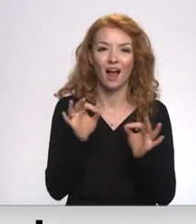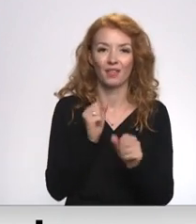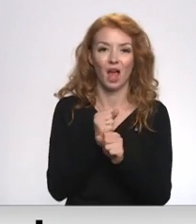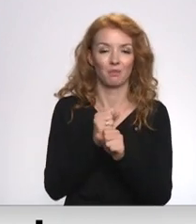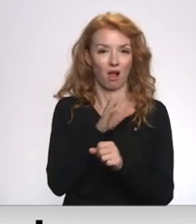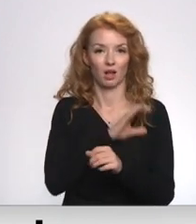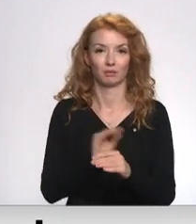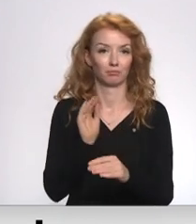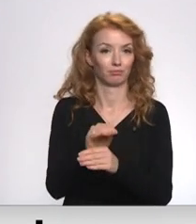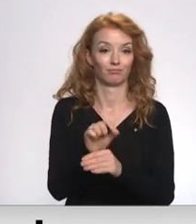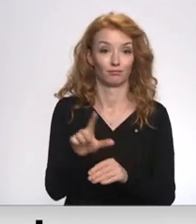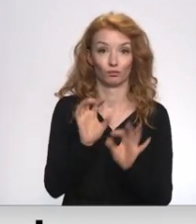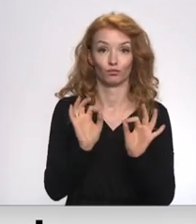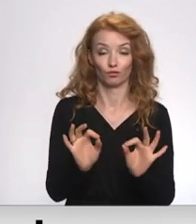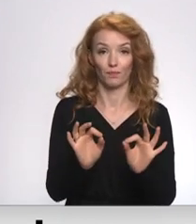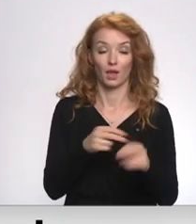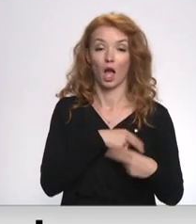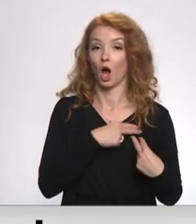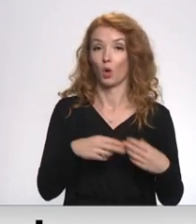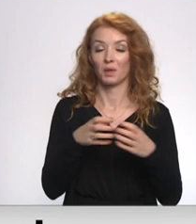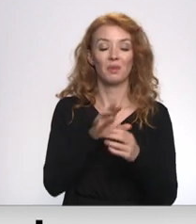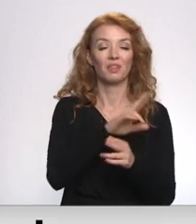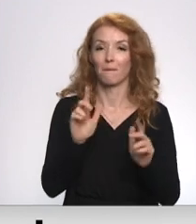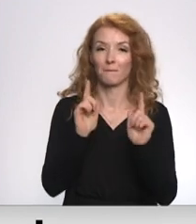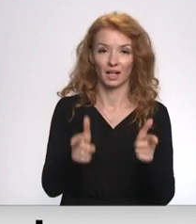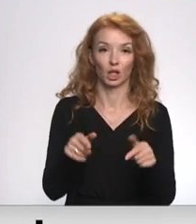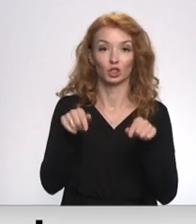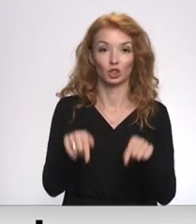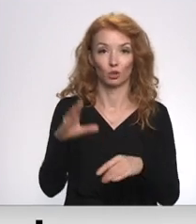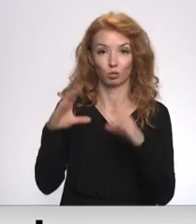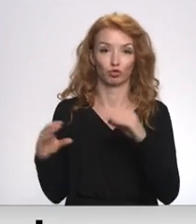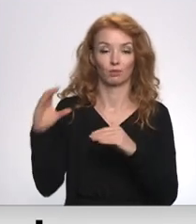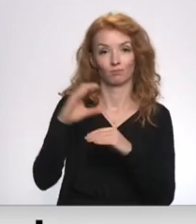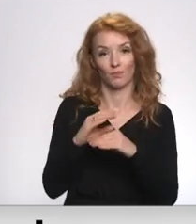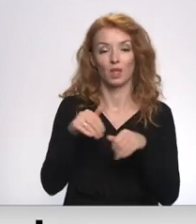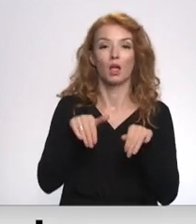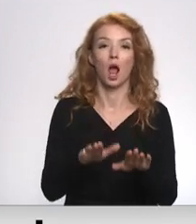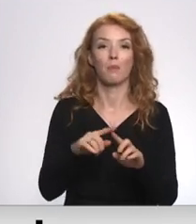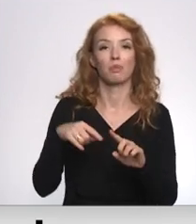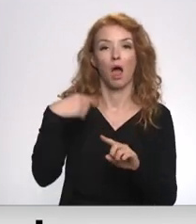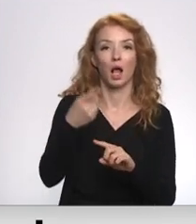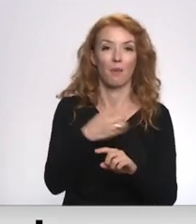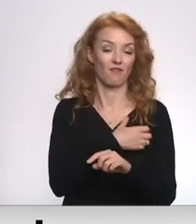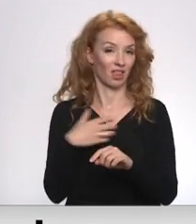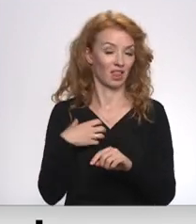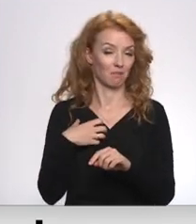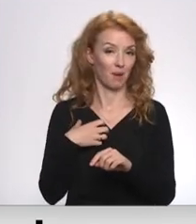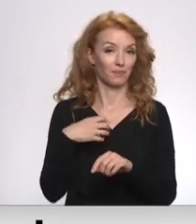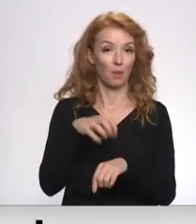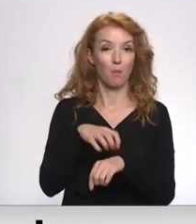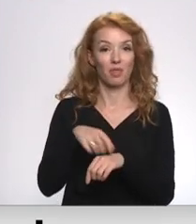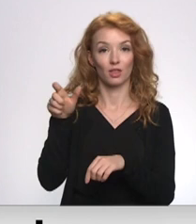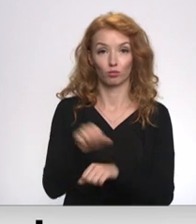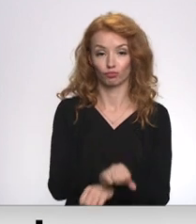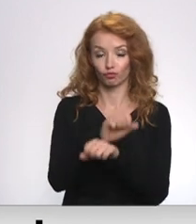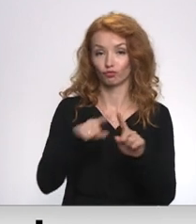samaksas paaugstenājuma. Arotbiedrībā nepiekrīt, ka par šī finansējuma piešķiršana būtu jāliem nākamajai valdībai. Mediķu protestas